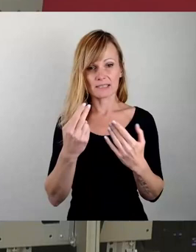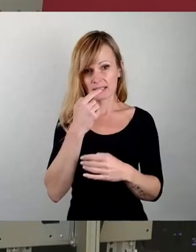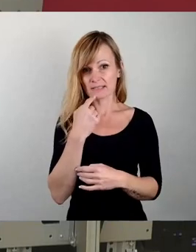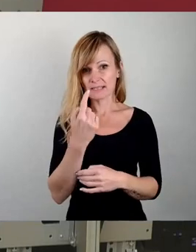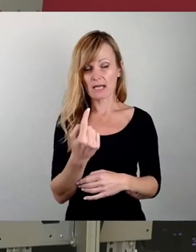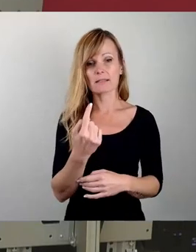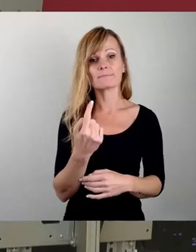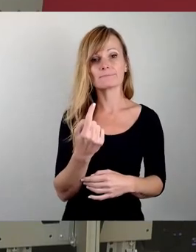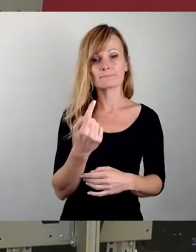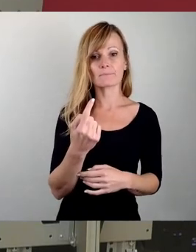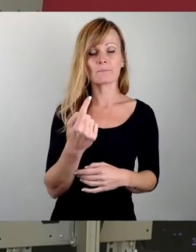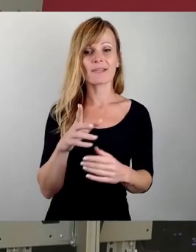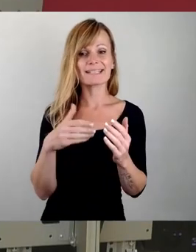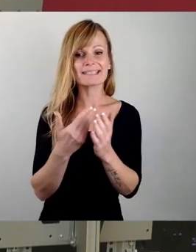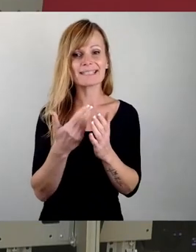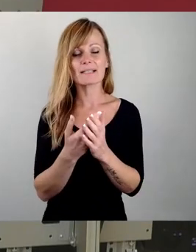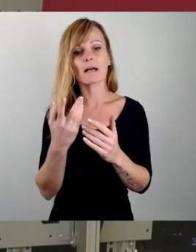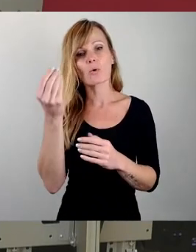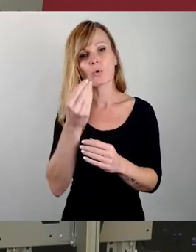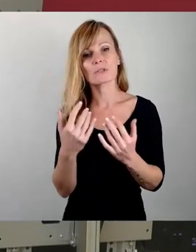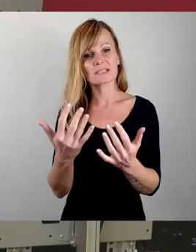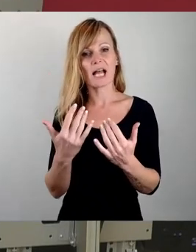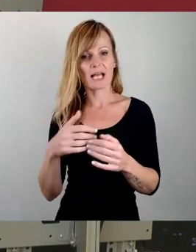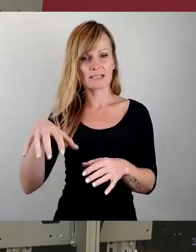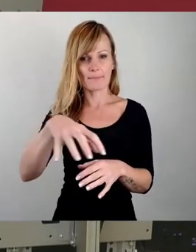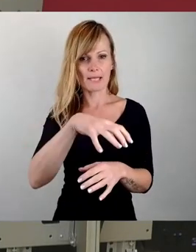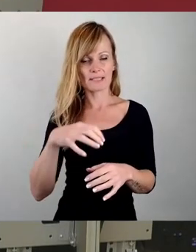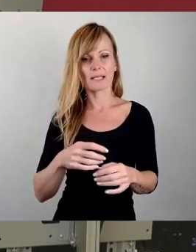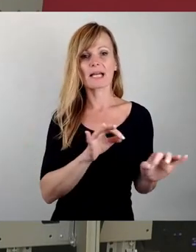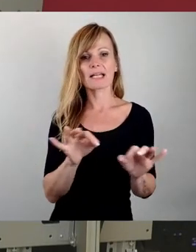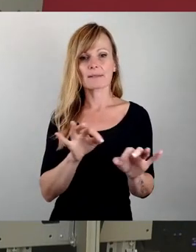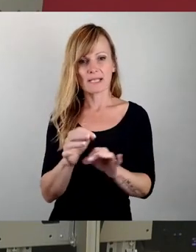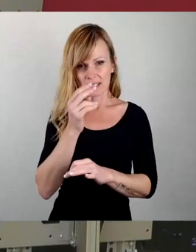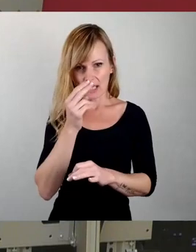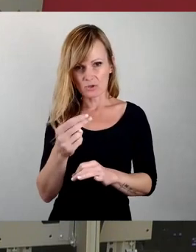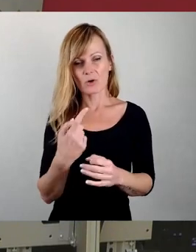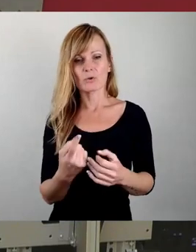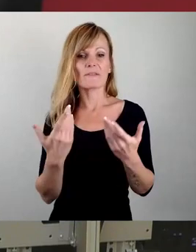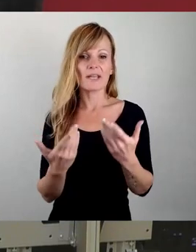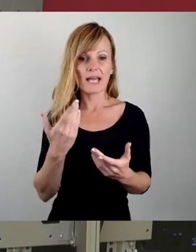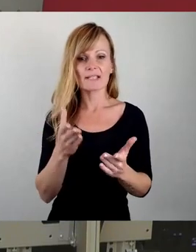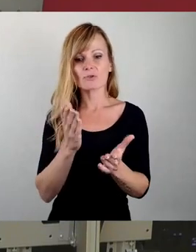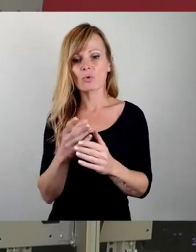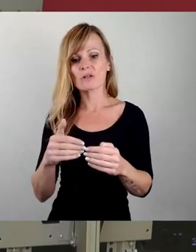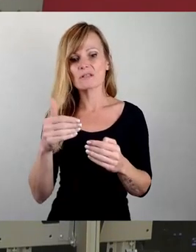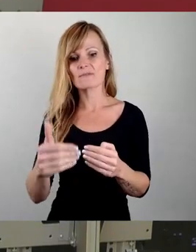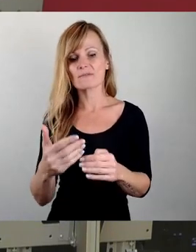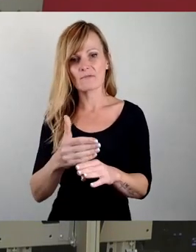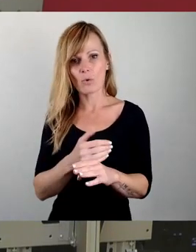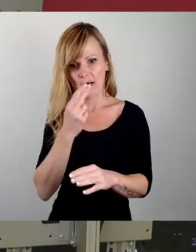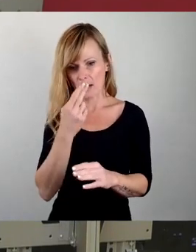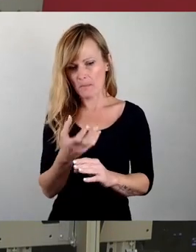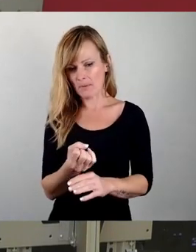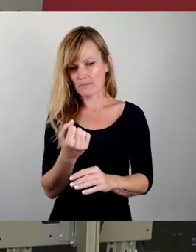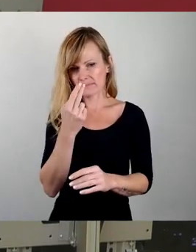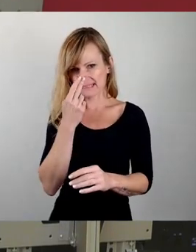dass man diese Kunstrasenplätze sich mal regelmäßig anschaut, ob sich sowas nicht vielleicht schon andeutet. Denn genau das war eben